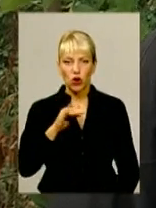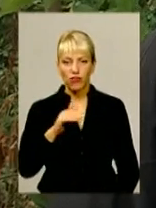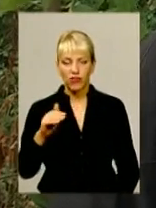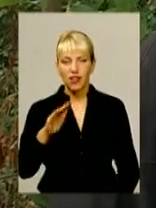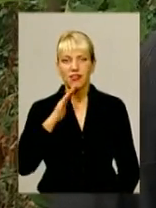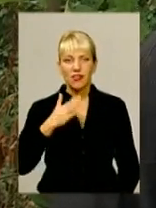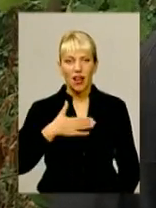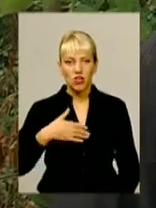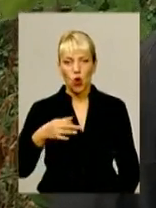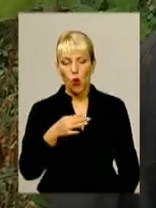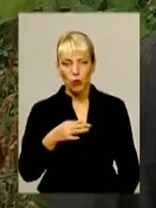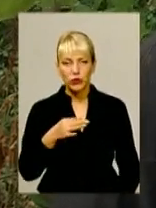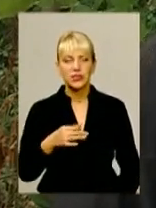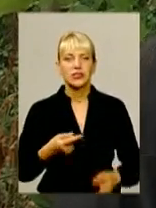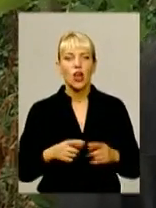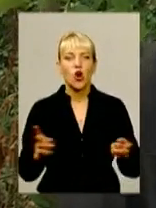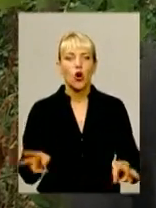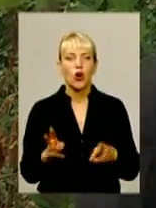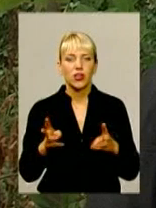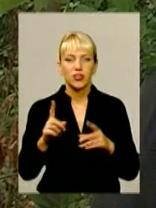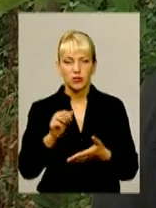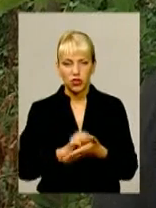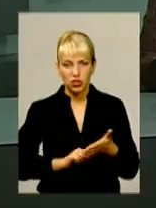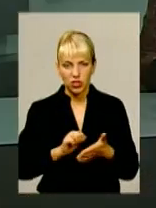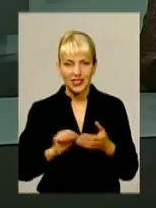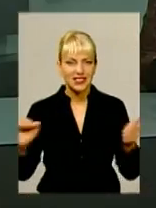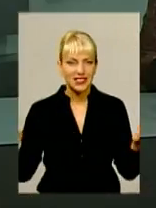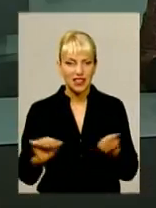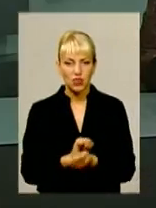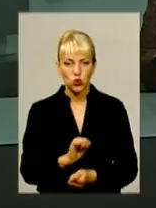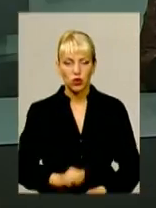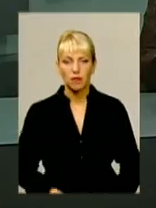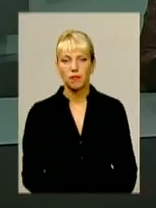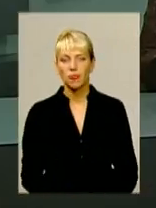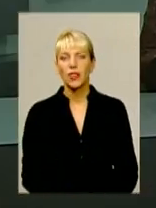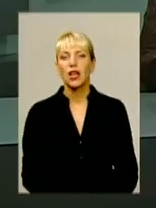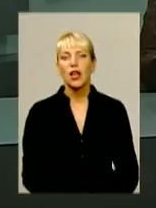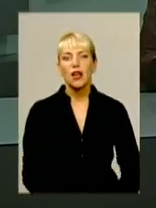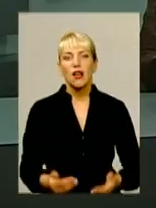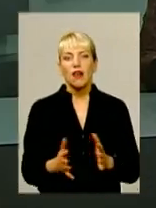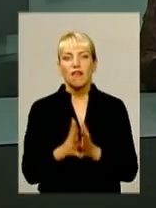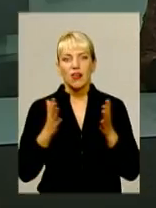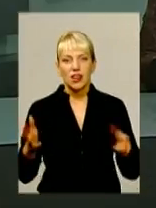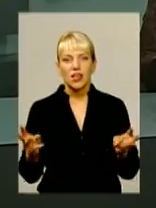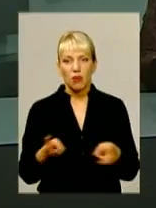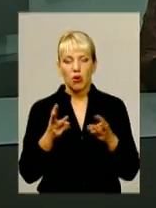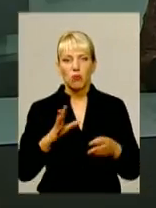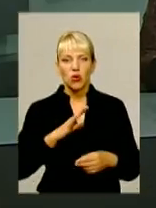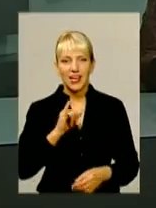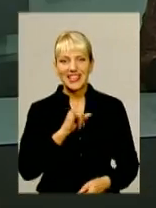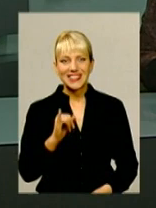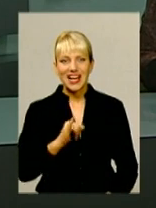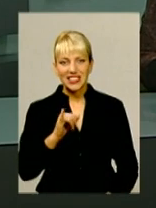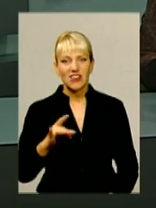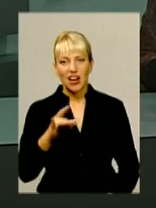Хмельницького зараз горять через те, що велика засуха. Велика пожежа на тижні сталася в Ізяславському районі.